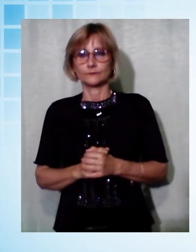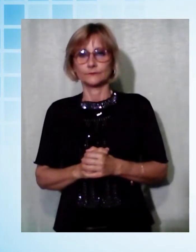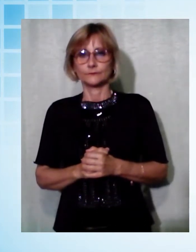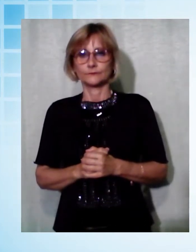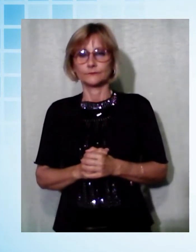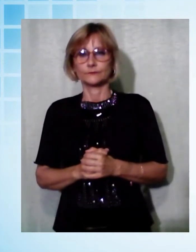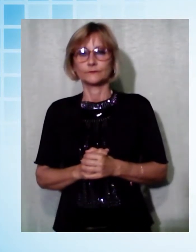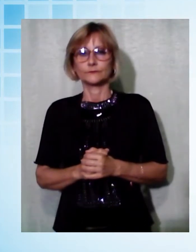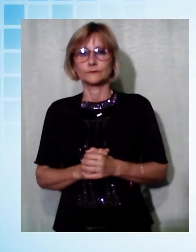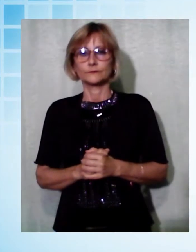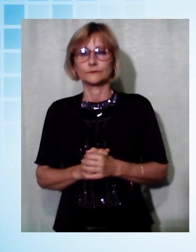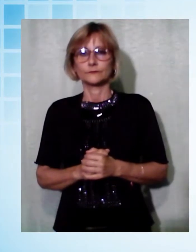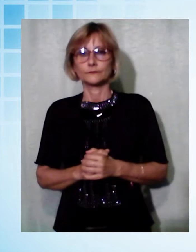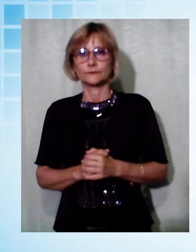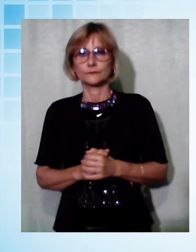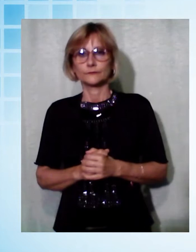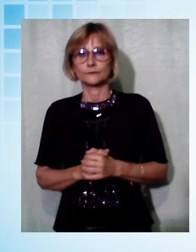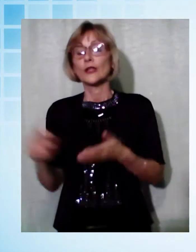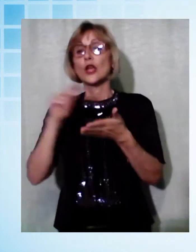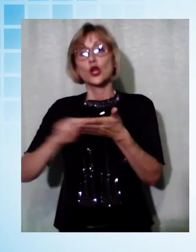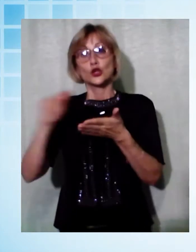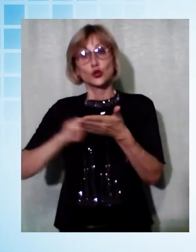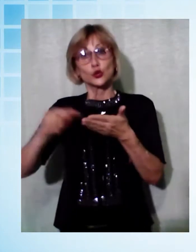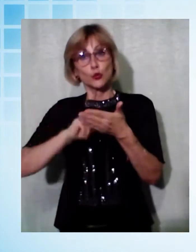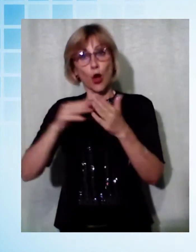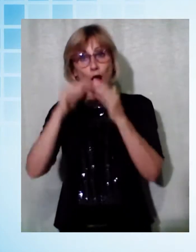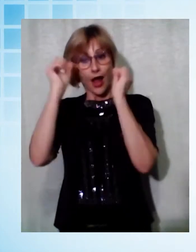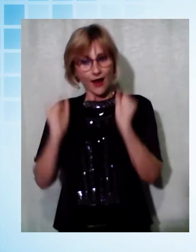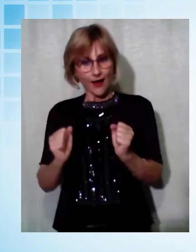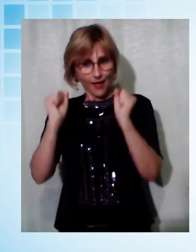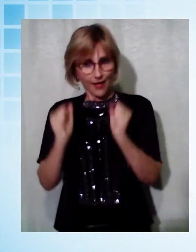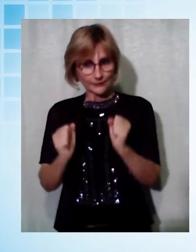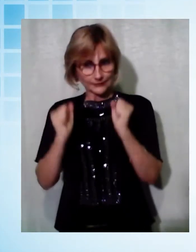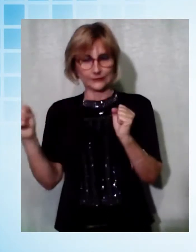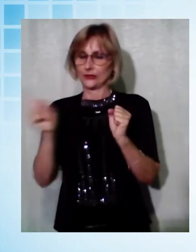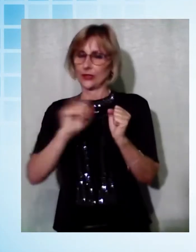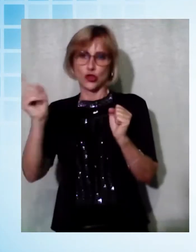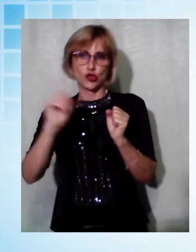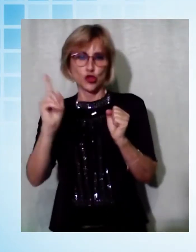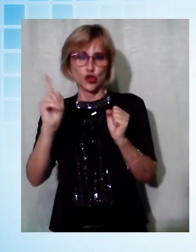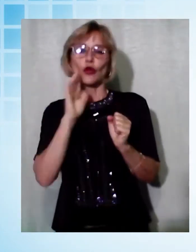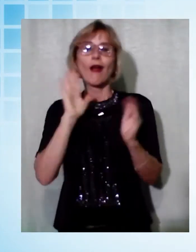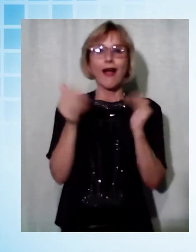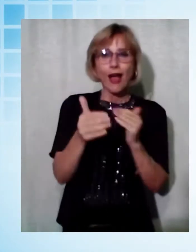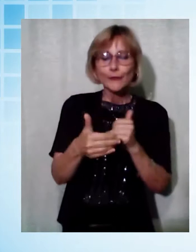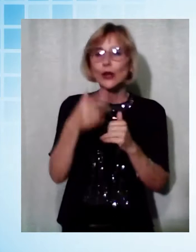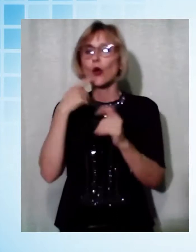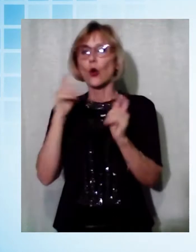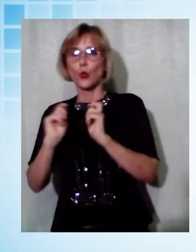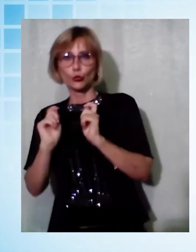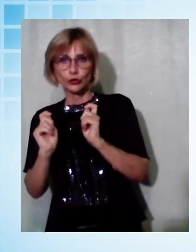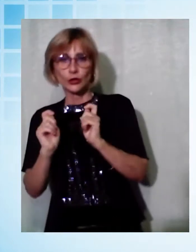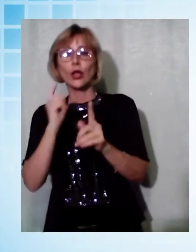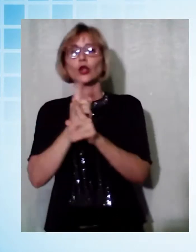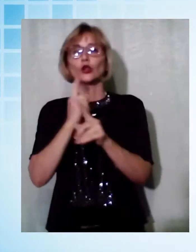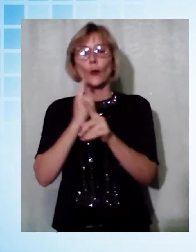La scuola non si fa a casa, non si fa in una camera da letto o in un salotto, si fa frequentando. Già si